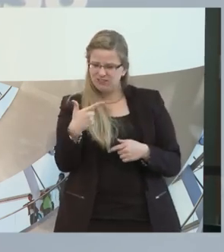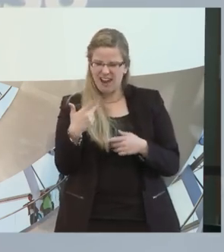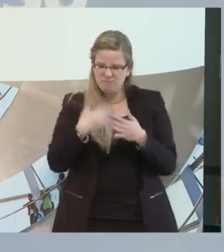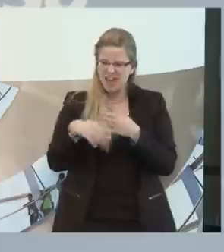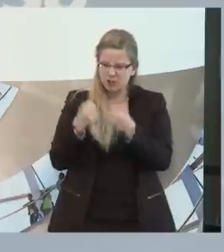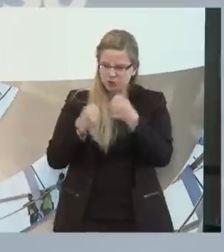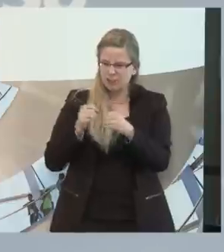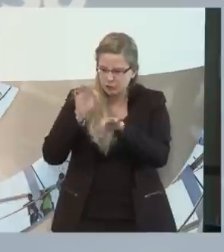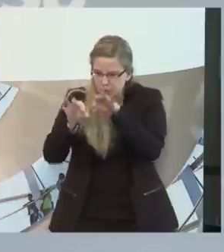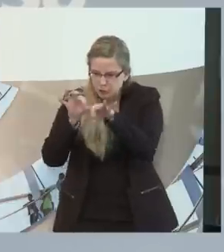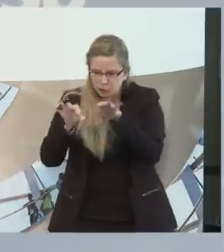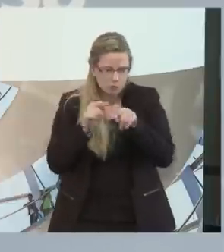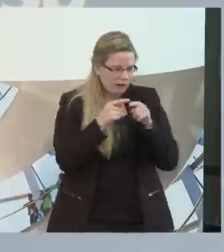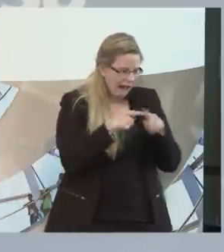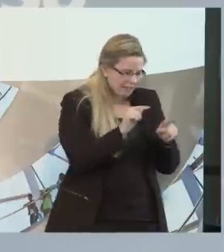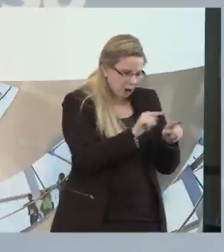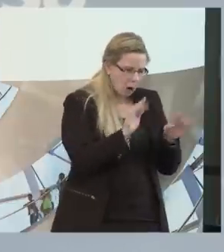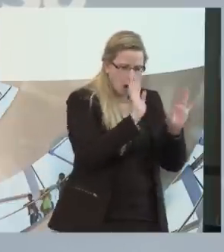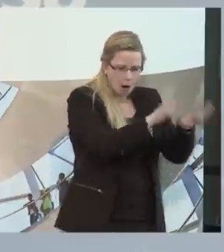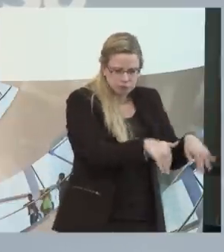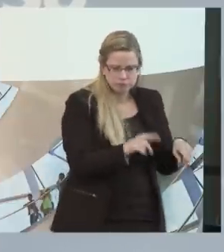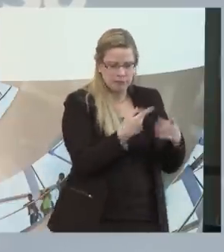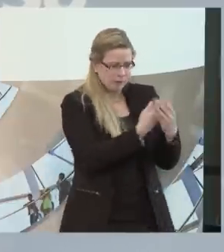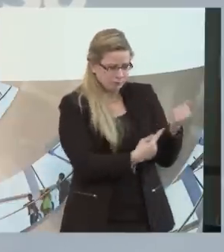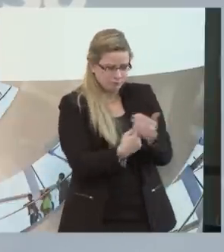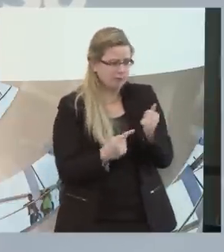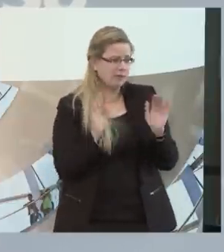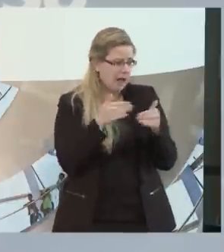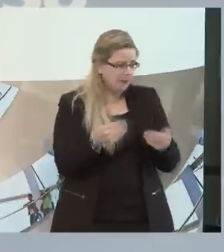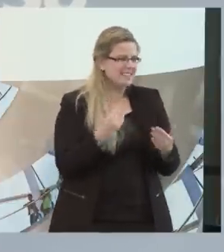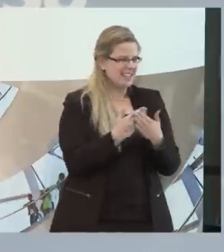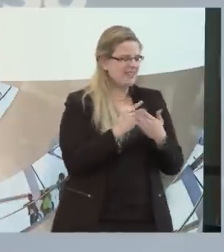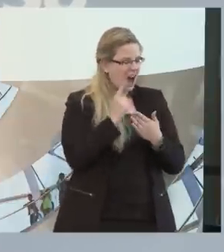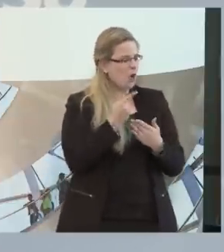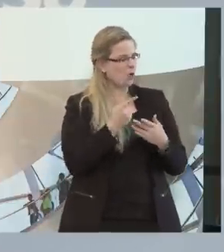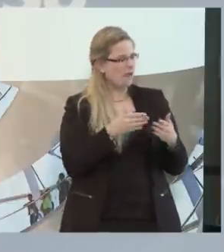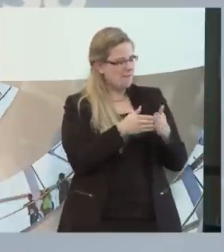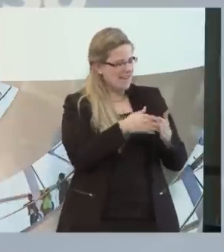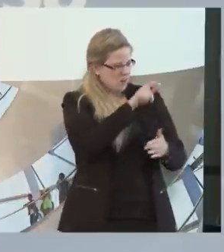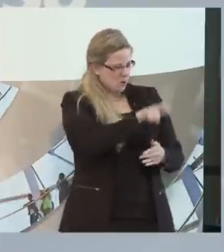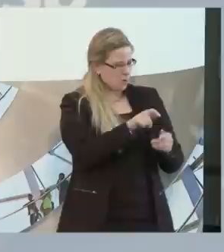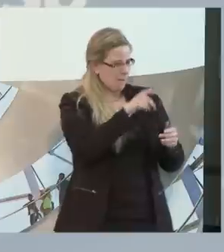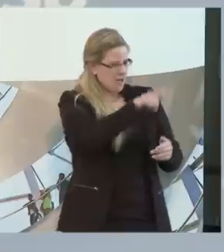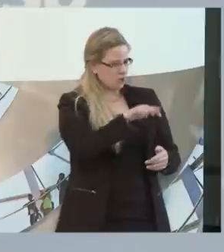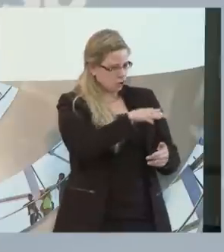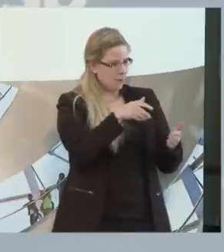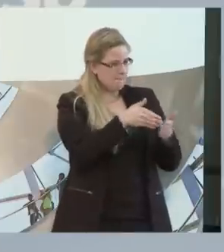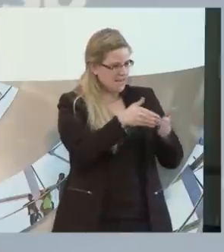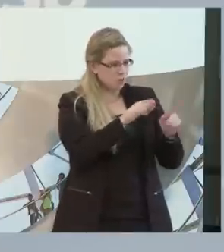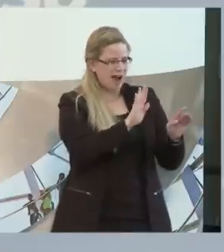durchs Raster fallen. Dass wir auch Projekte haben für Geschwisterkinder, die beispielsweise auf einem Bauernhof